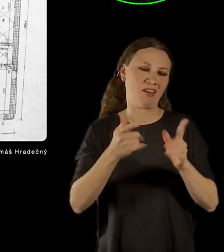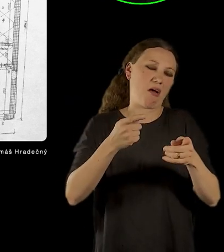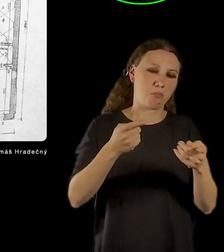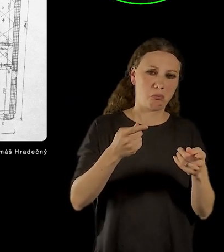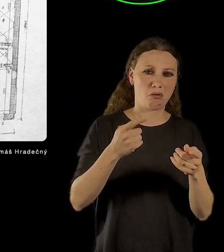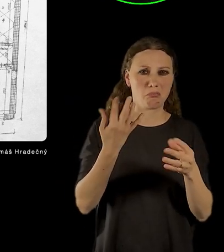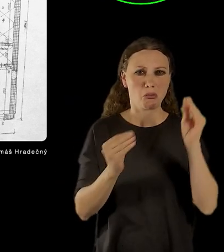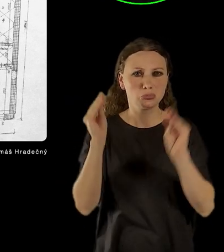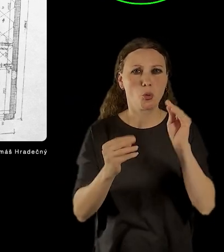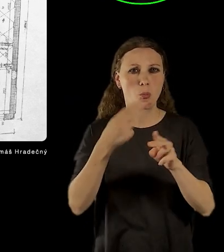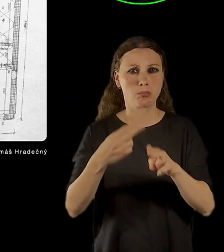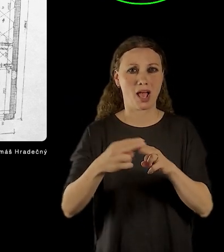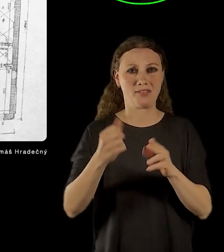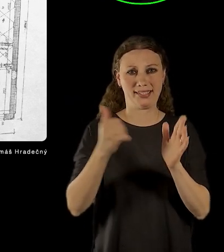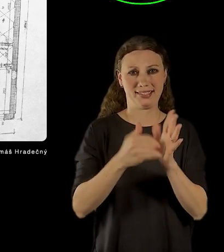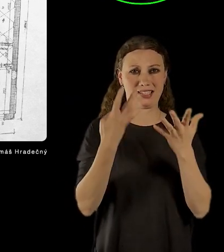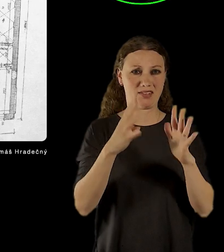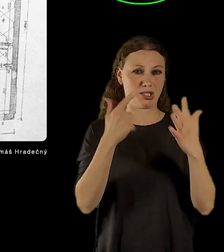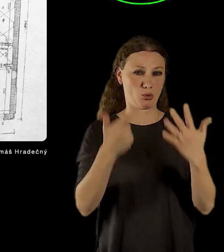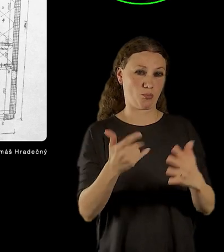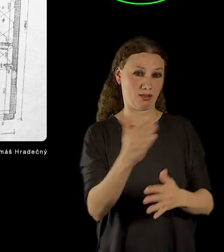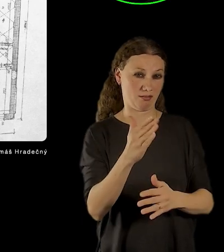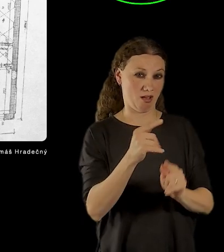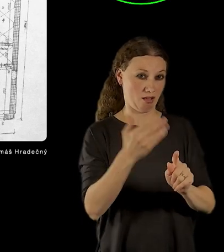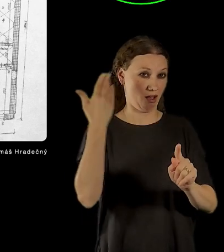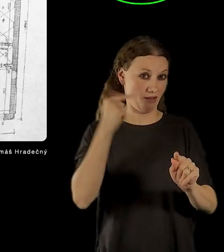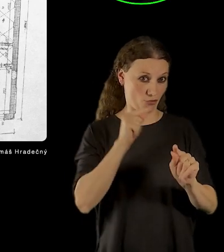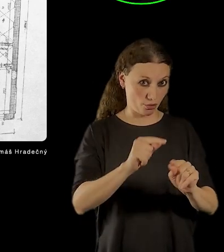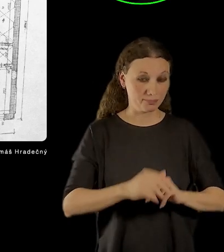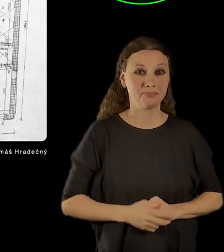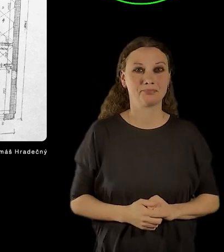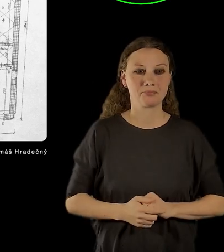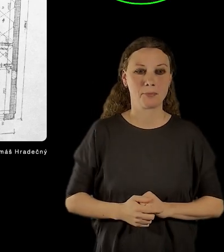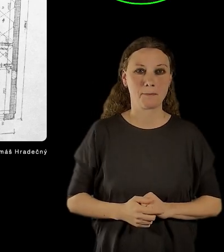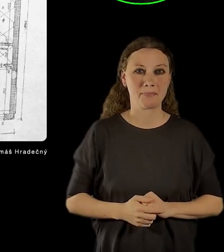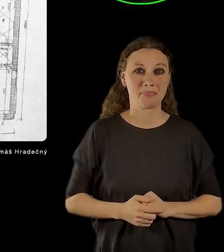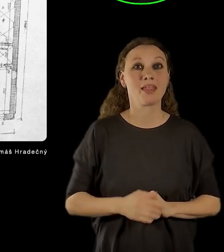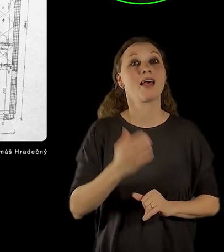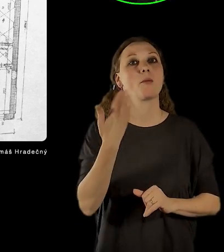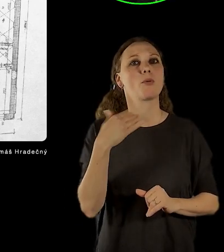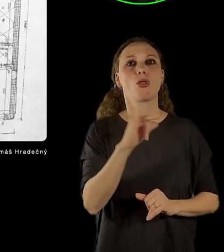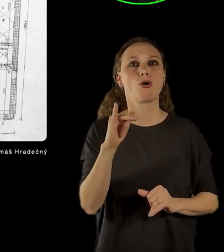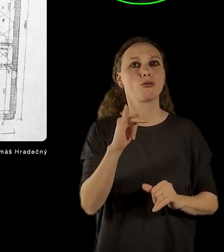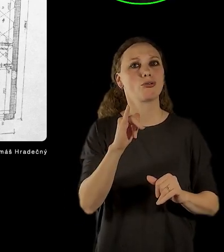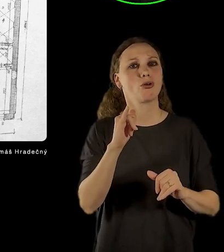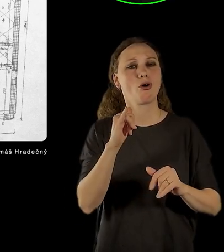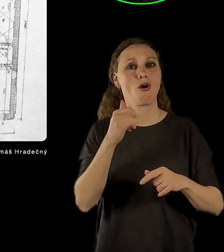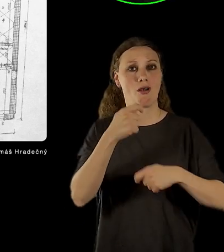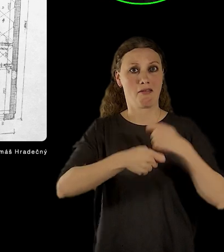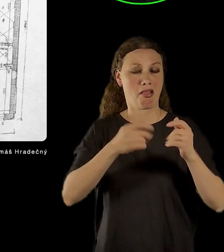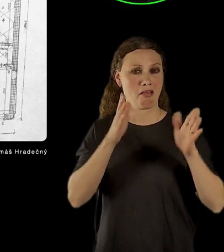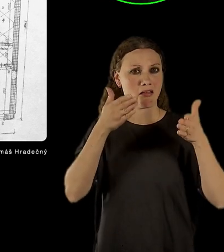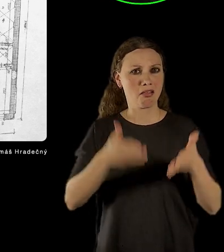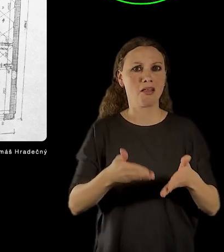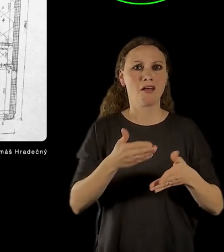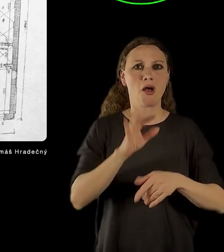Ty byly svěřeny z mého pohledu trošku nelogicky projektovému